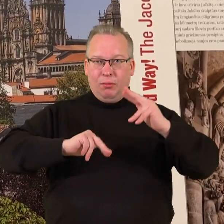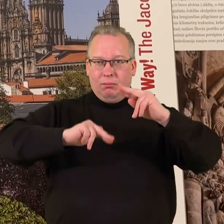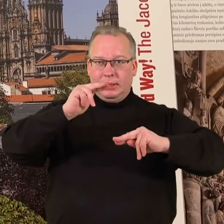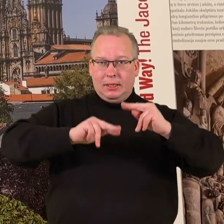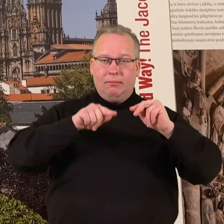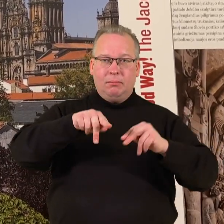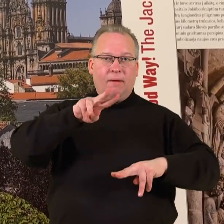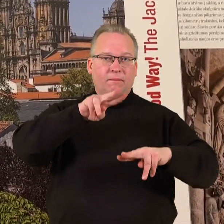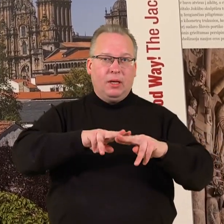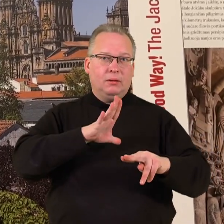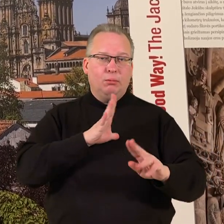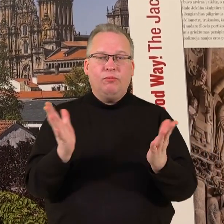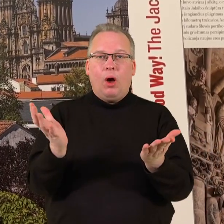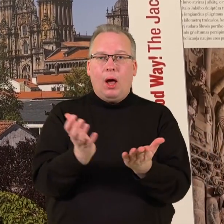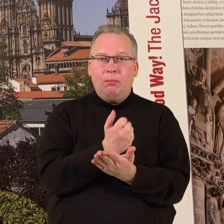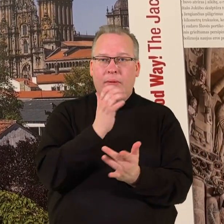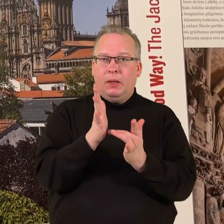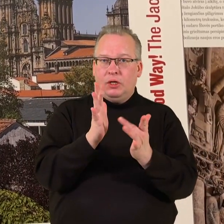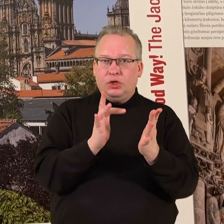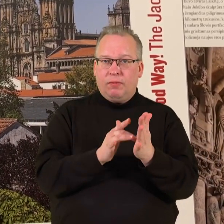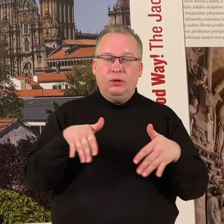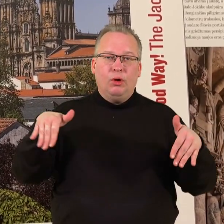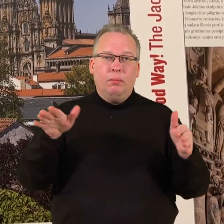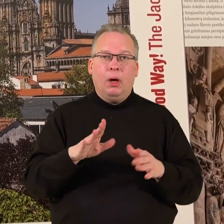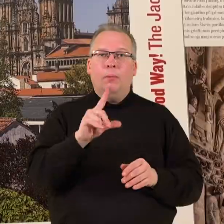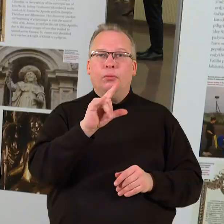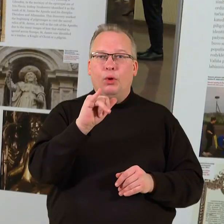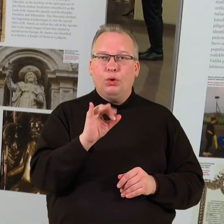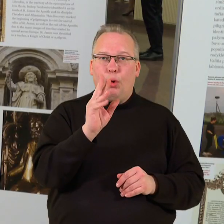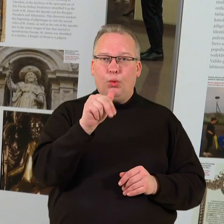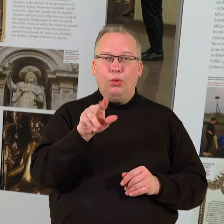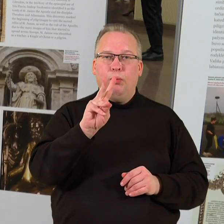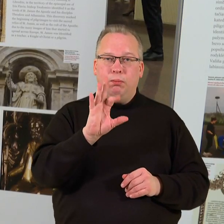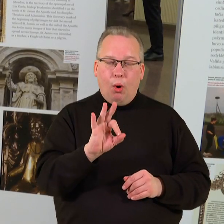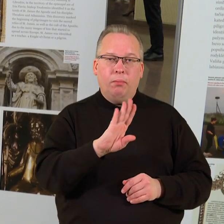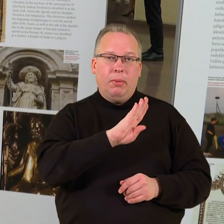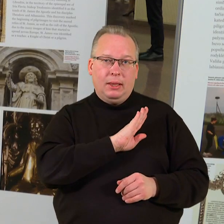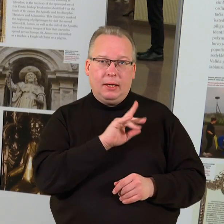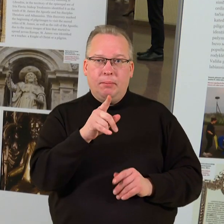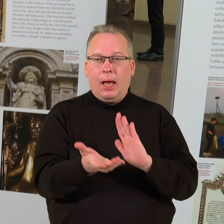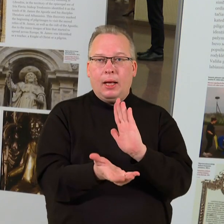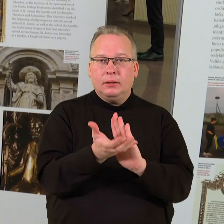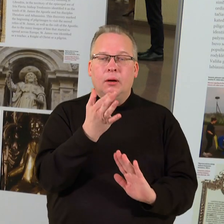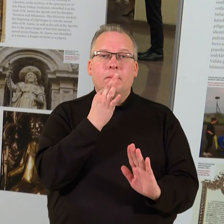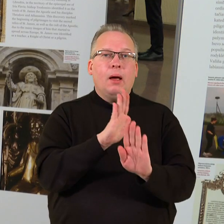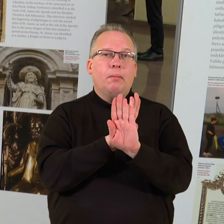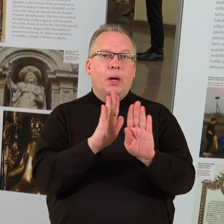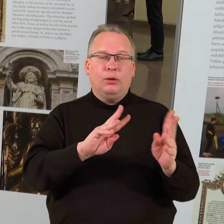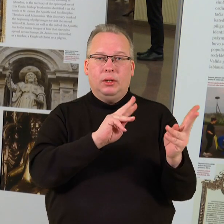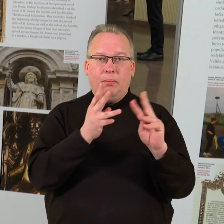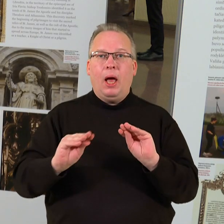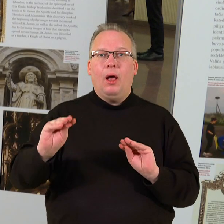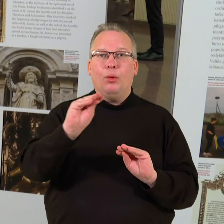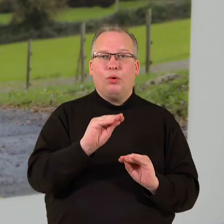vietoje, kur buvo rasti švento paštalo Jakubo palaikai. Šis atradimas, kaip sako parodos rengėjai, pakeitė